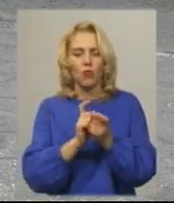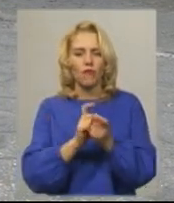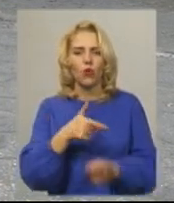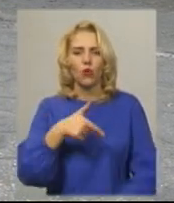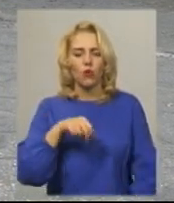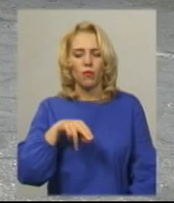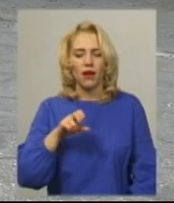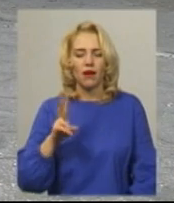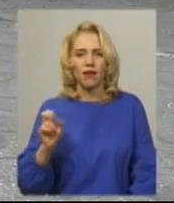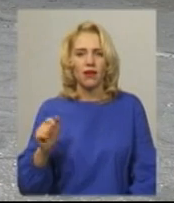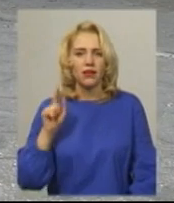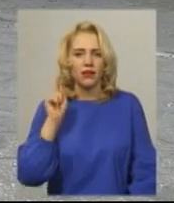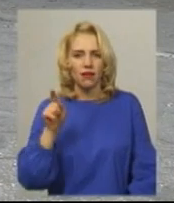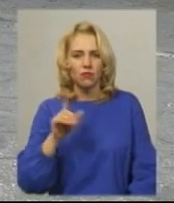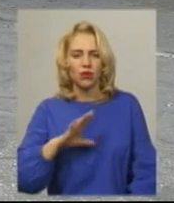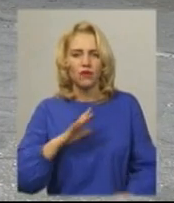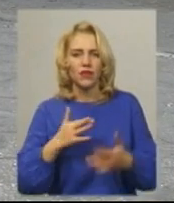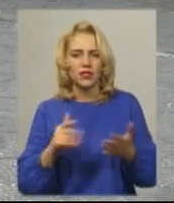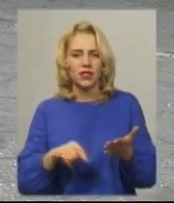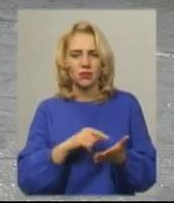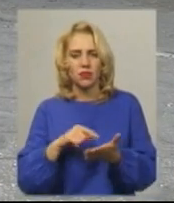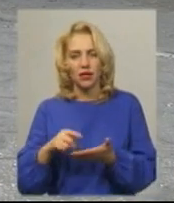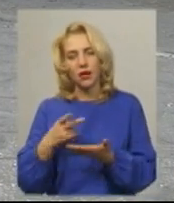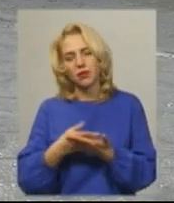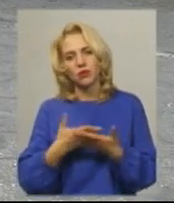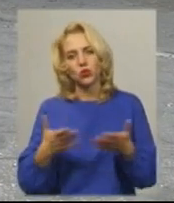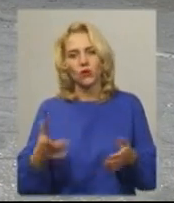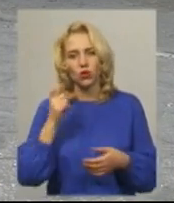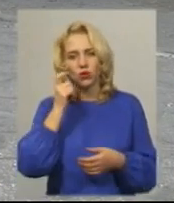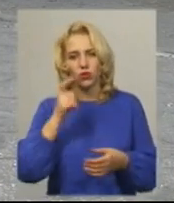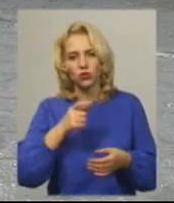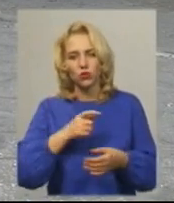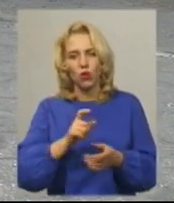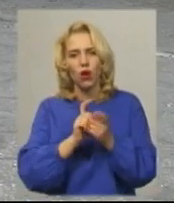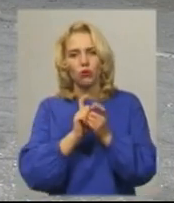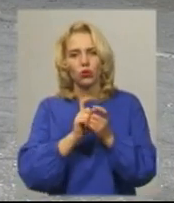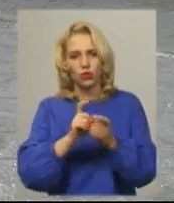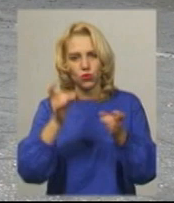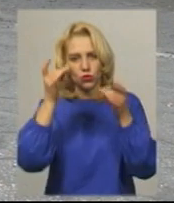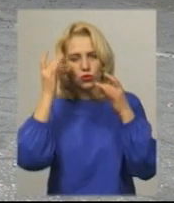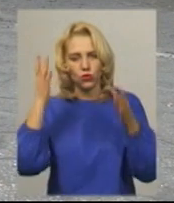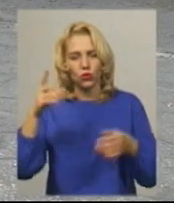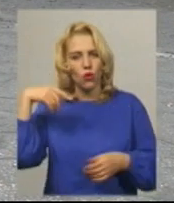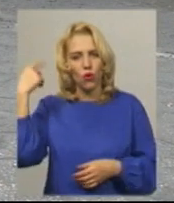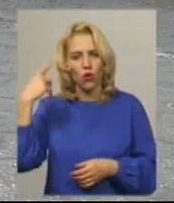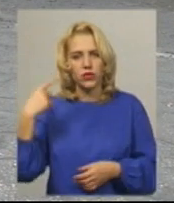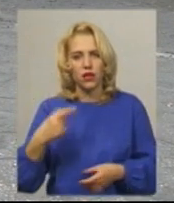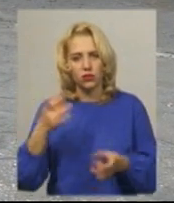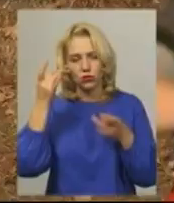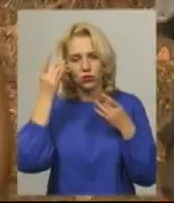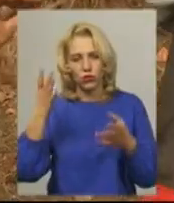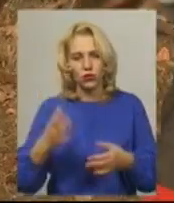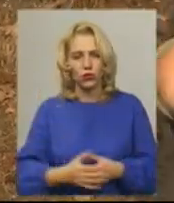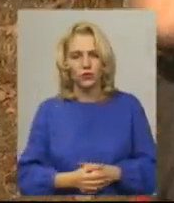Вони там були в різних містах, презентували українську бойову культуру, козацьку бойову культуру, саме бойовий